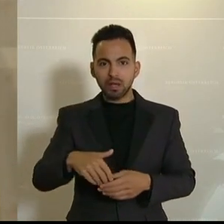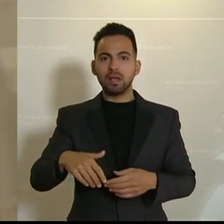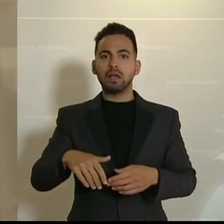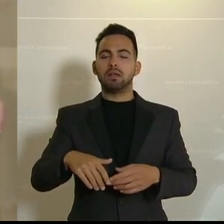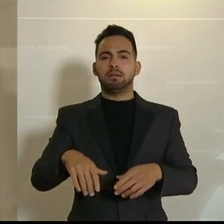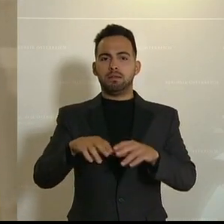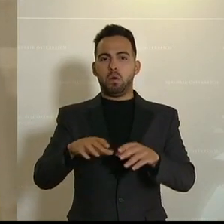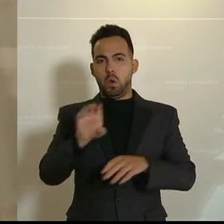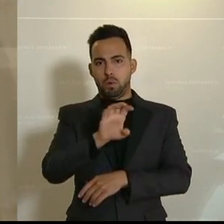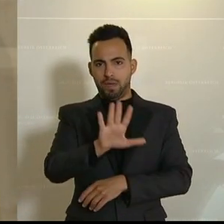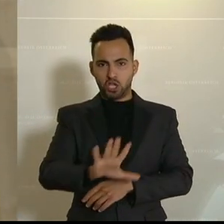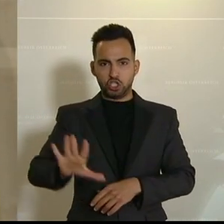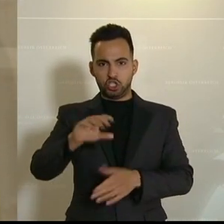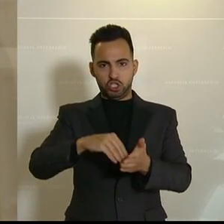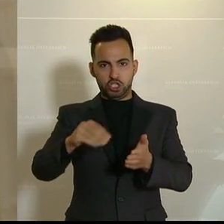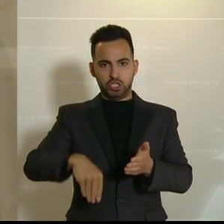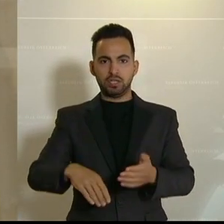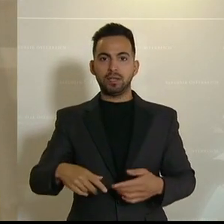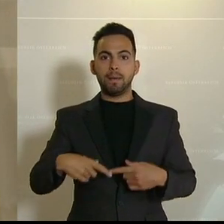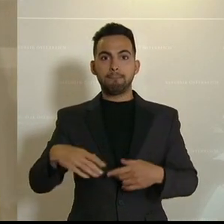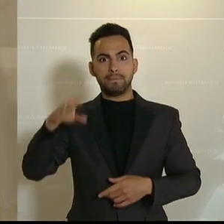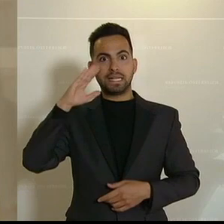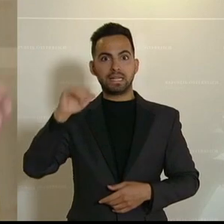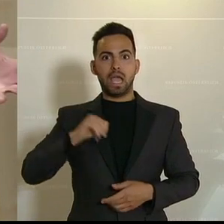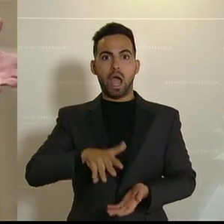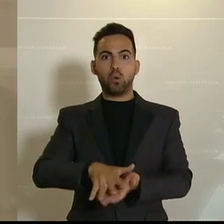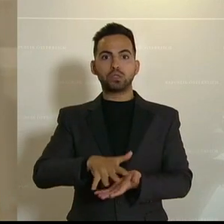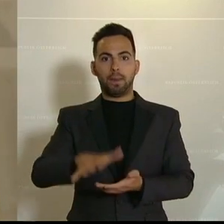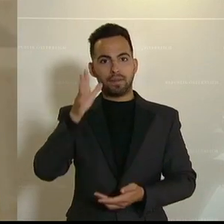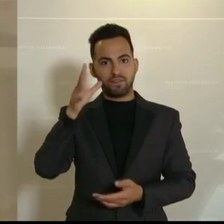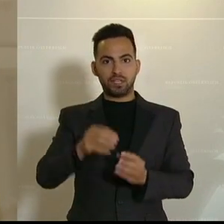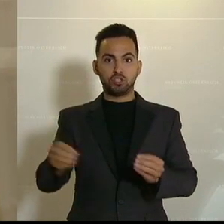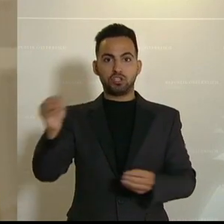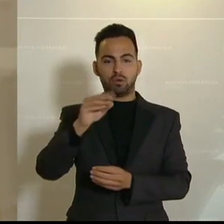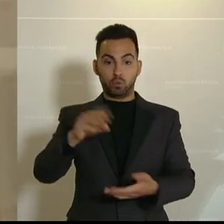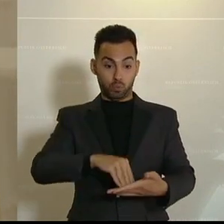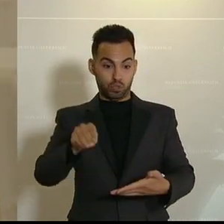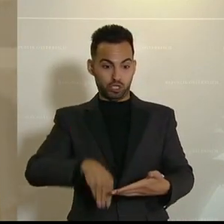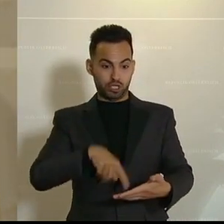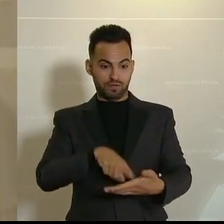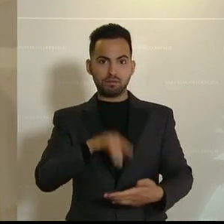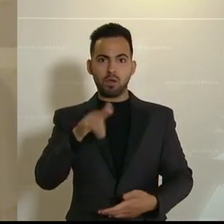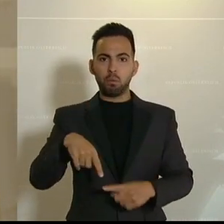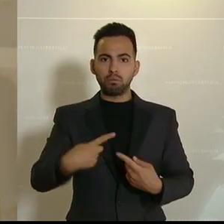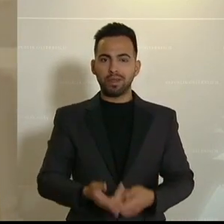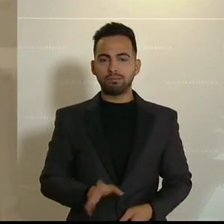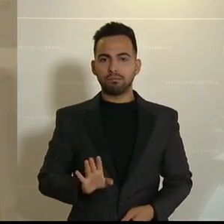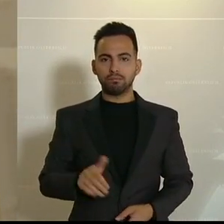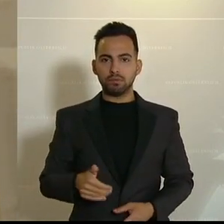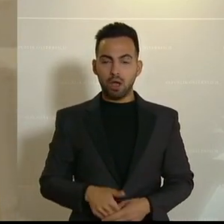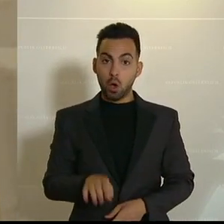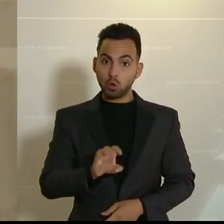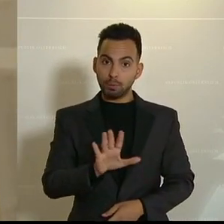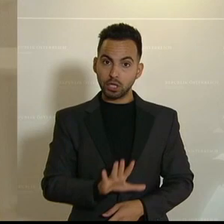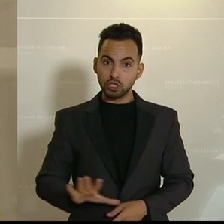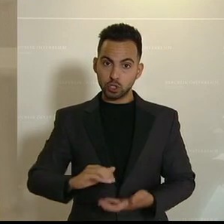europäisch, wir verpflichten uns, die Militärausgaben deutlich zu steigern. Jetzt frage ich mich, wozu unterschreiben wir das? Es ist natürlich eine Frage auch